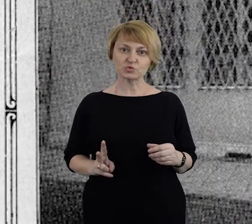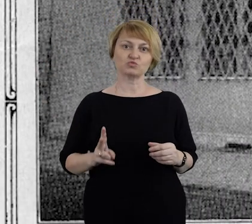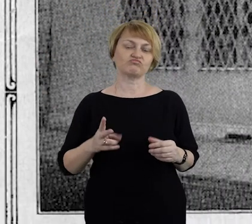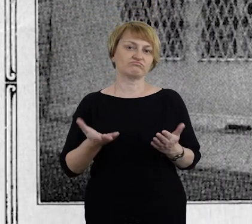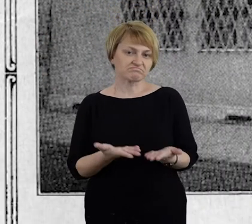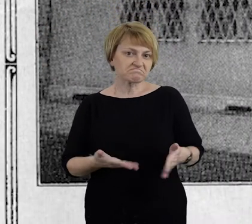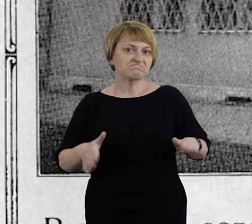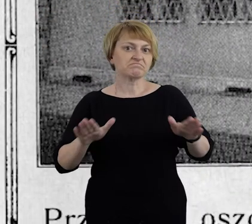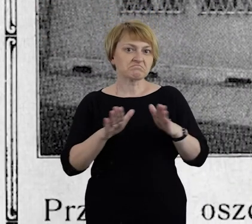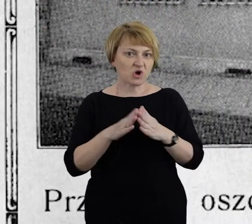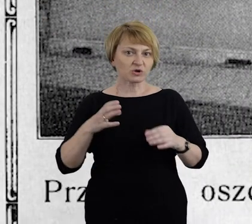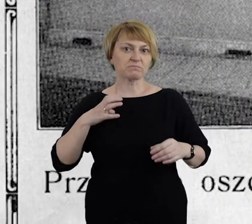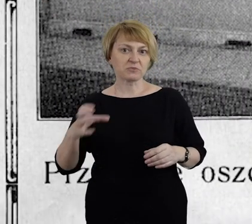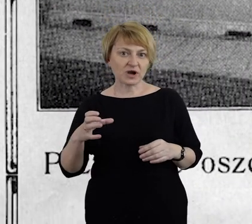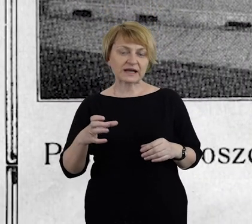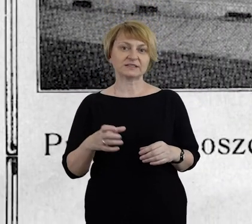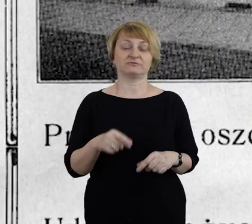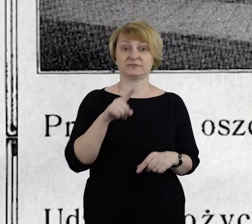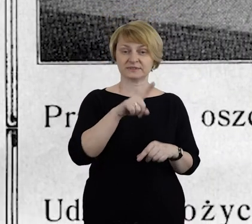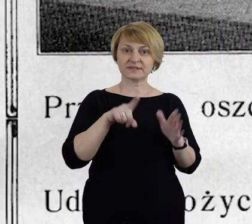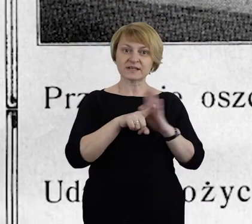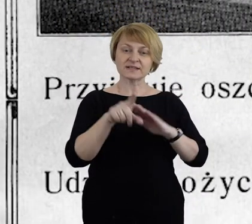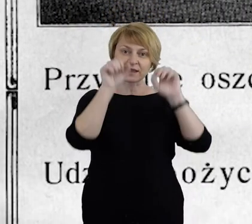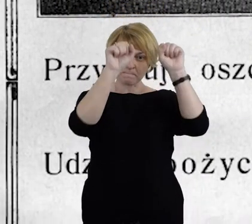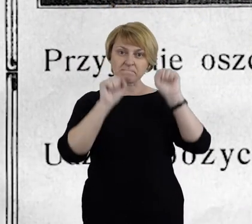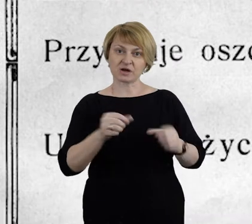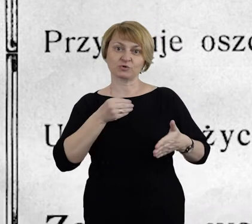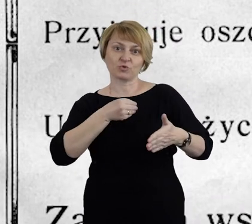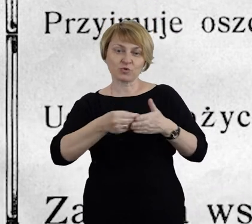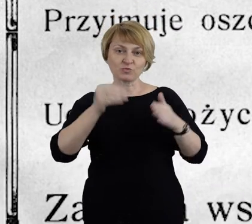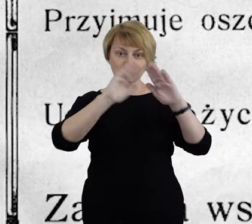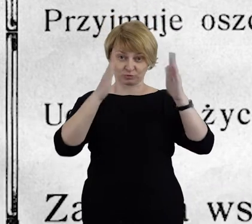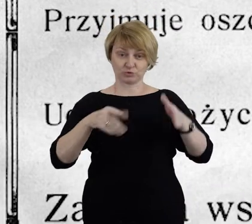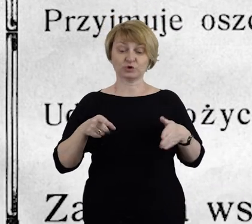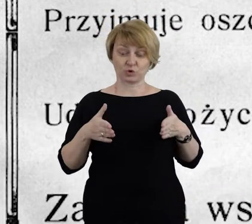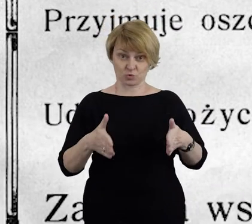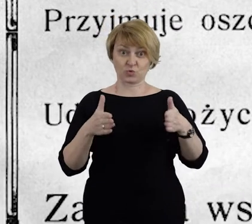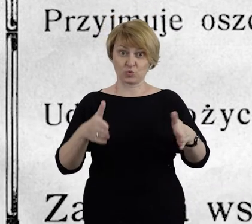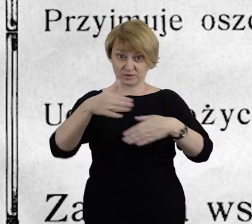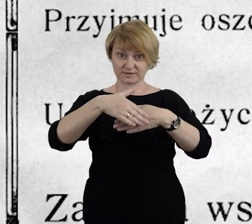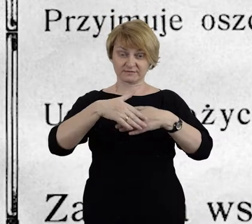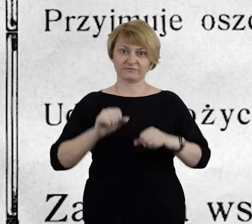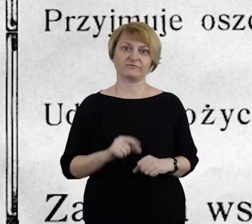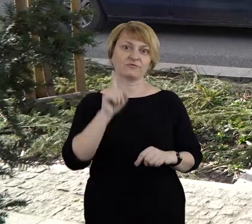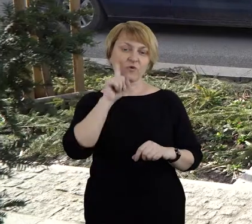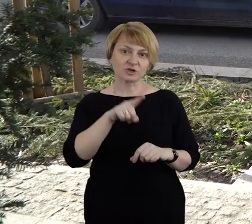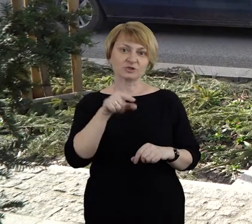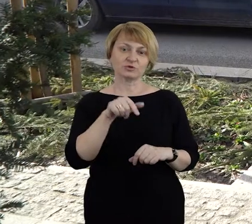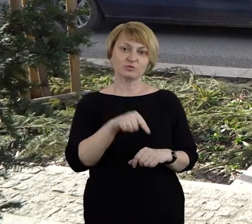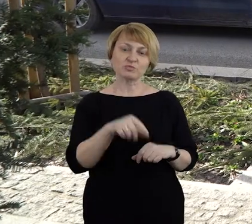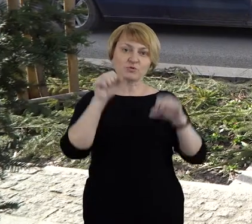z dużym kapitałem, wtedy na potrzeby tego banku kupiony został budynek przy tej ulicy. I tu